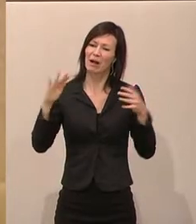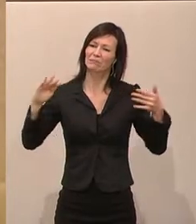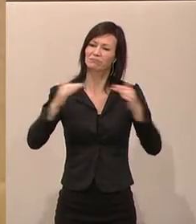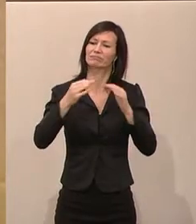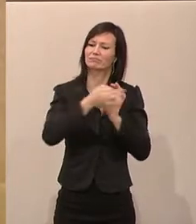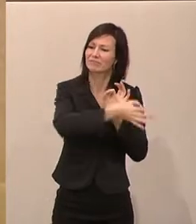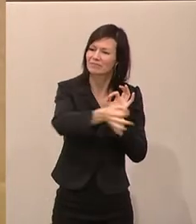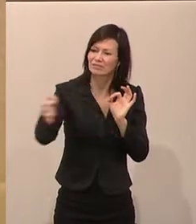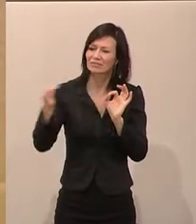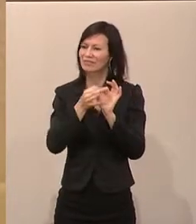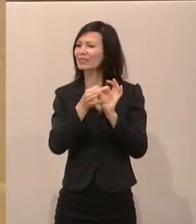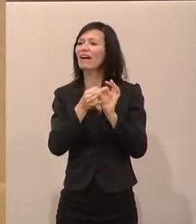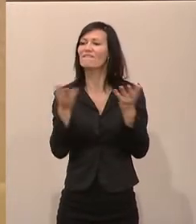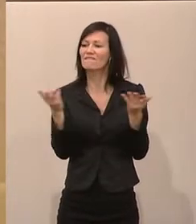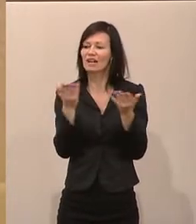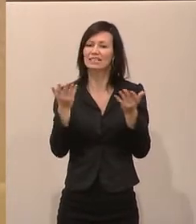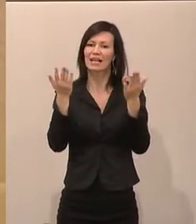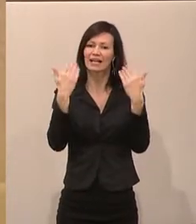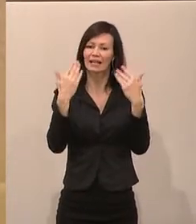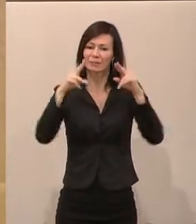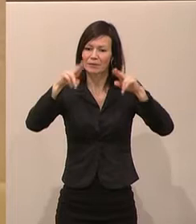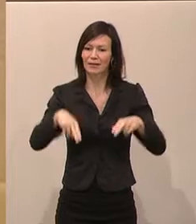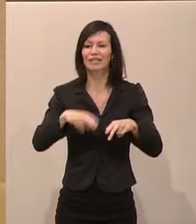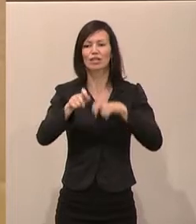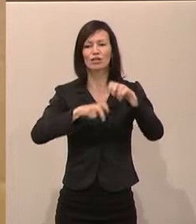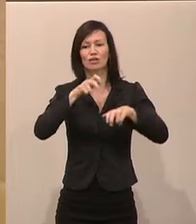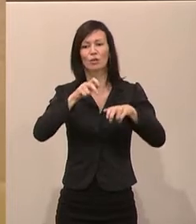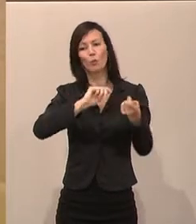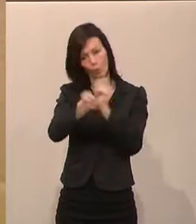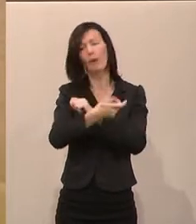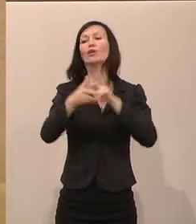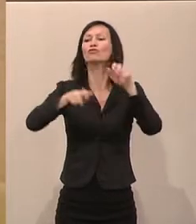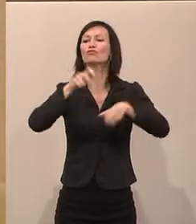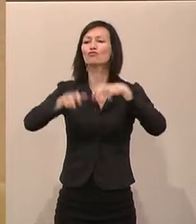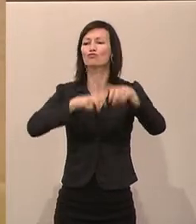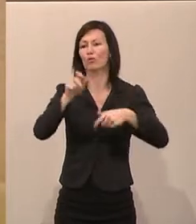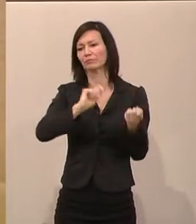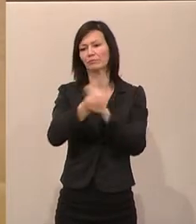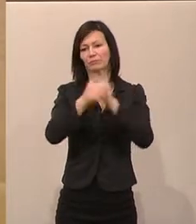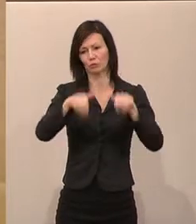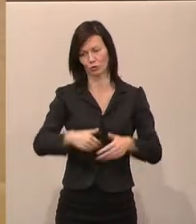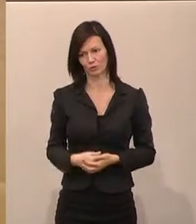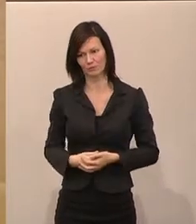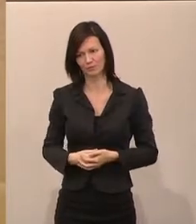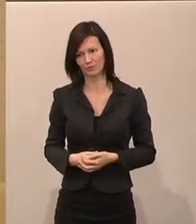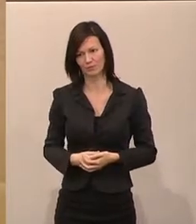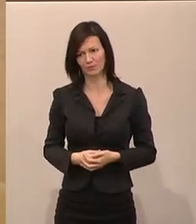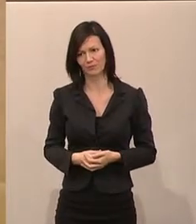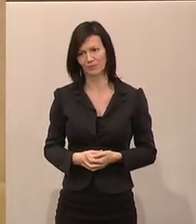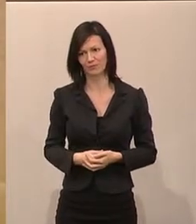klima- und verbrauchergerechter Umbau unseres Steuersystems. Laut Aufzeichnung des parlamentarischen Steno